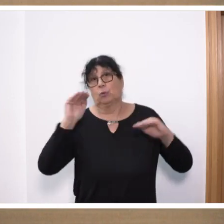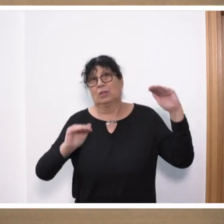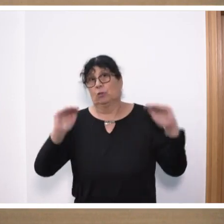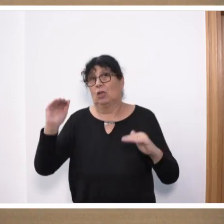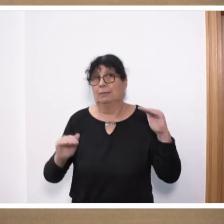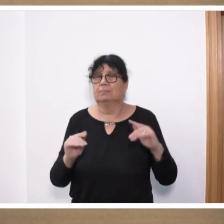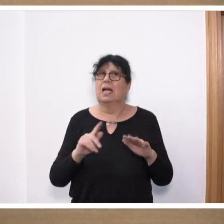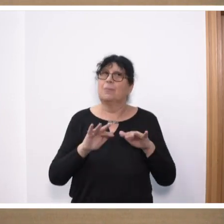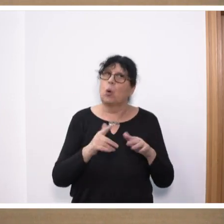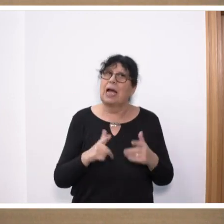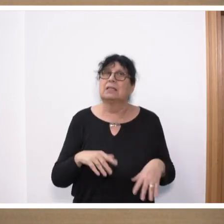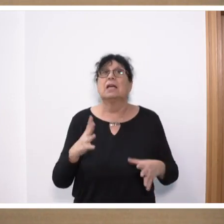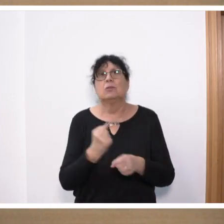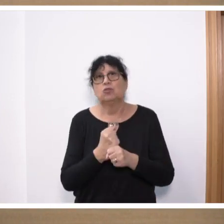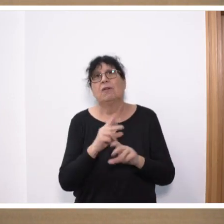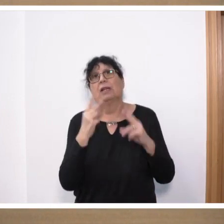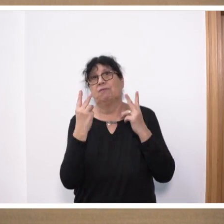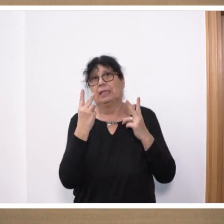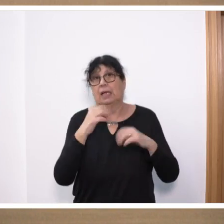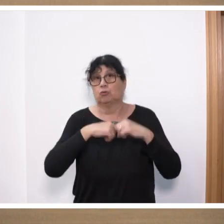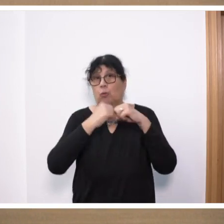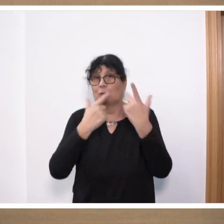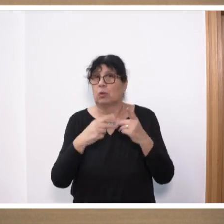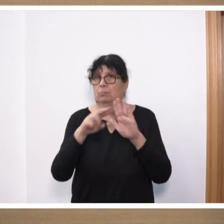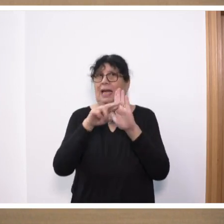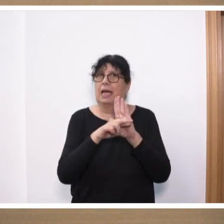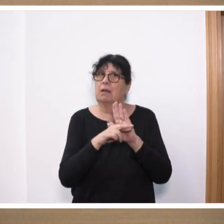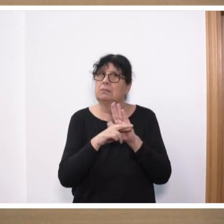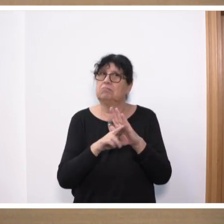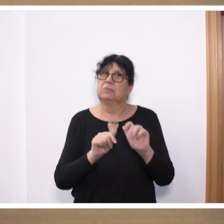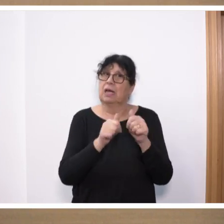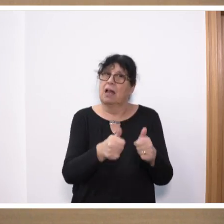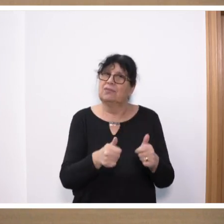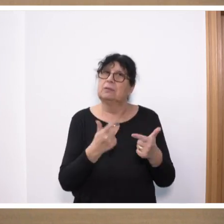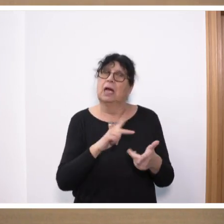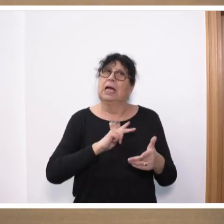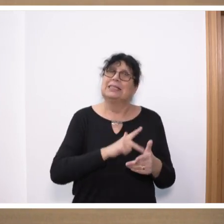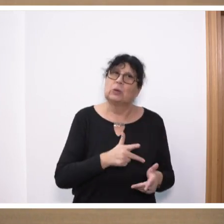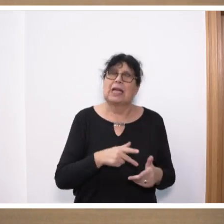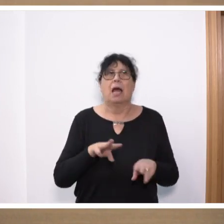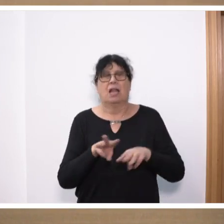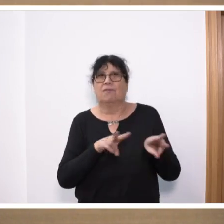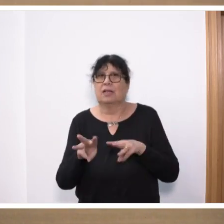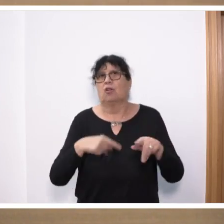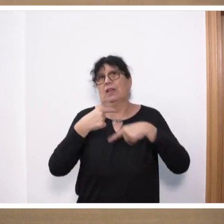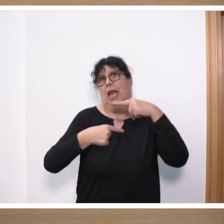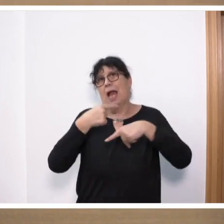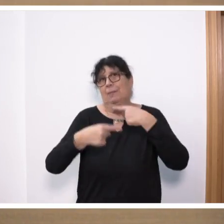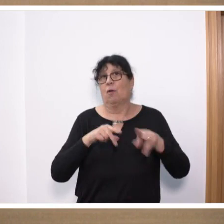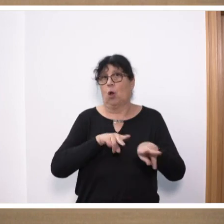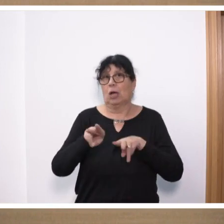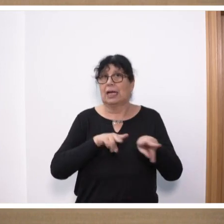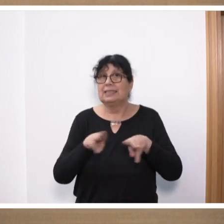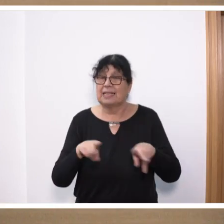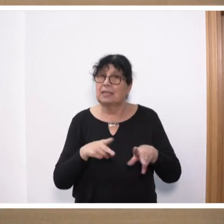Bürokratie schafft auch wichtige Strukturen und Regeln, die dazu dienen, soziale und wirtschaftliche Prozesse zu organisieren und sie